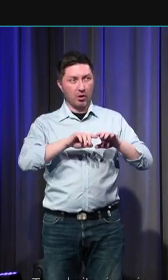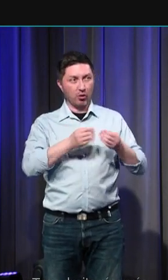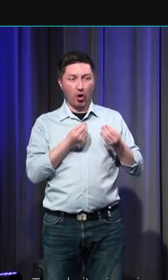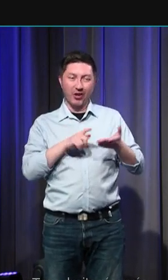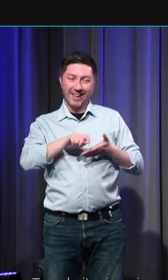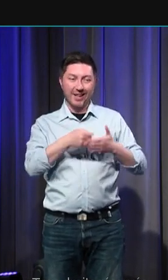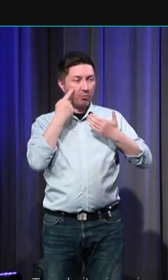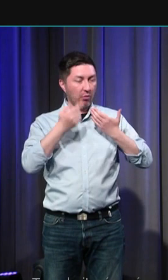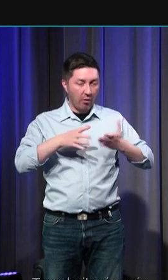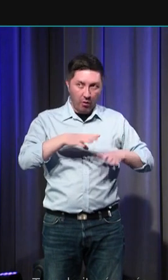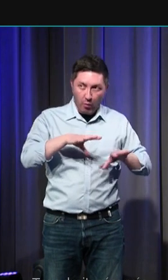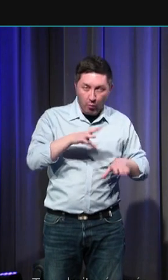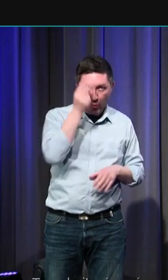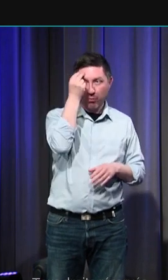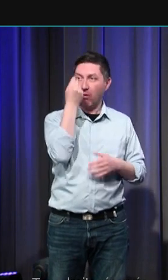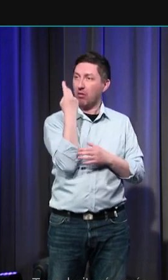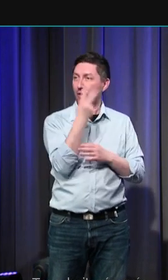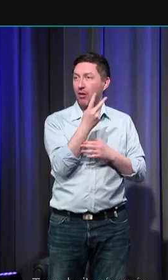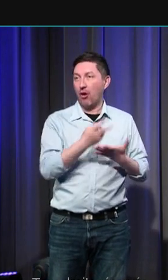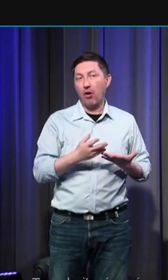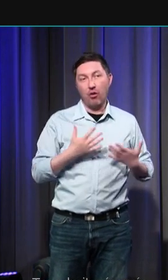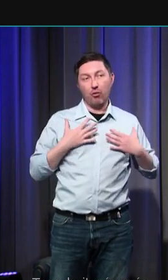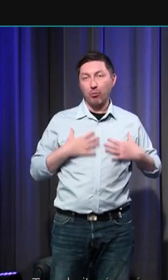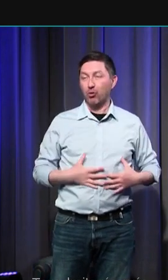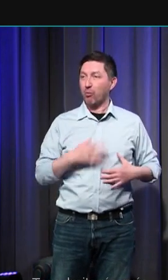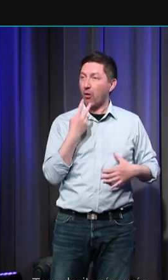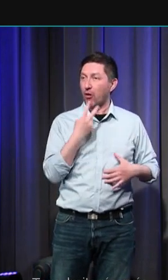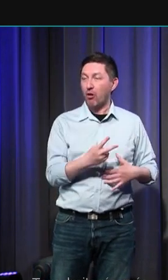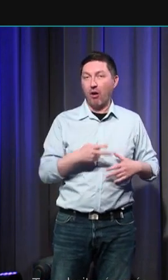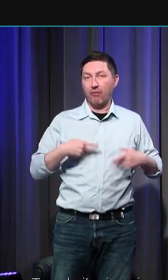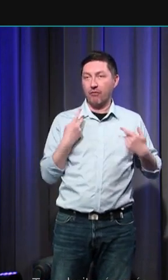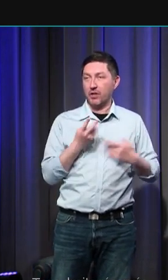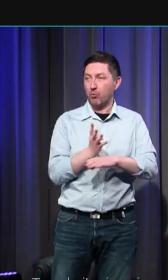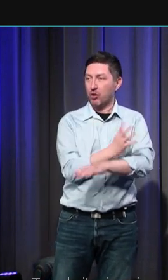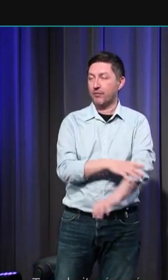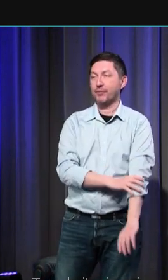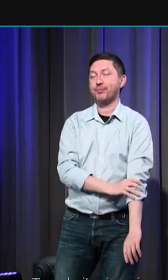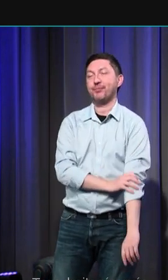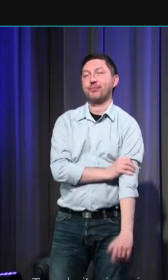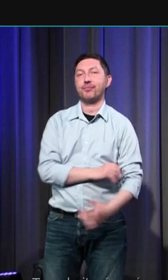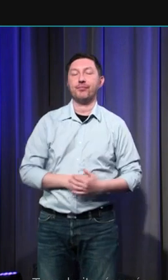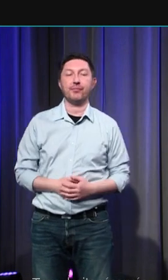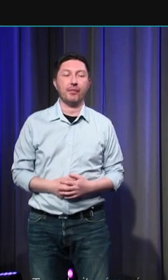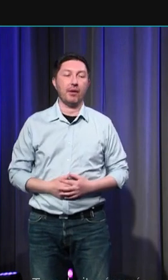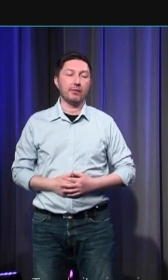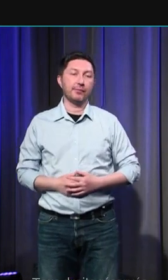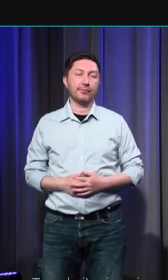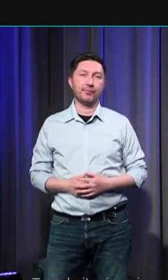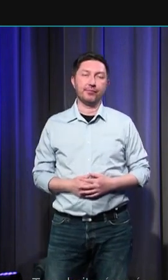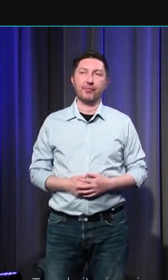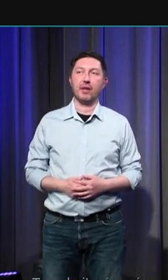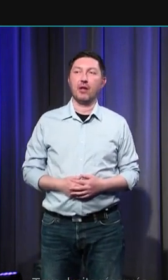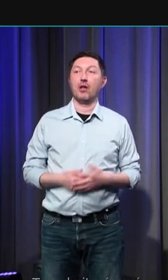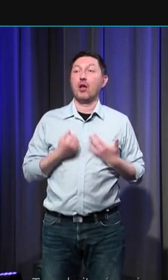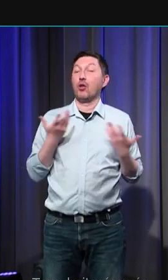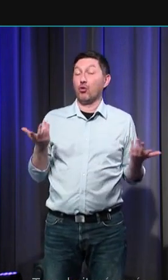côté assez largement les anthropologies contemporaines. Et là donc, si on abandonne cette position en surplomb de